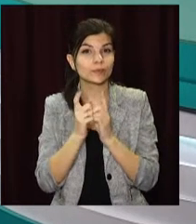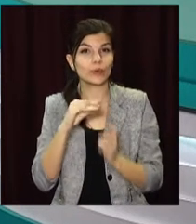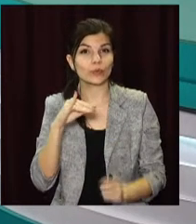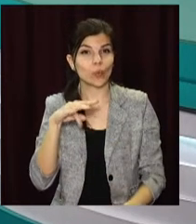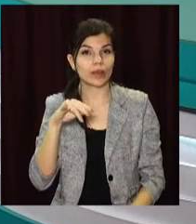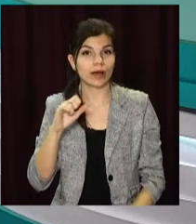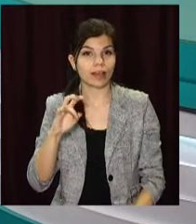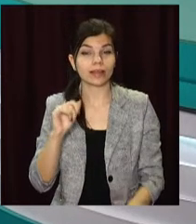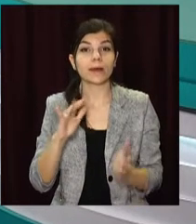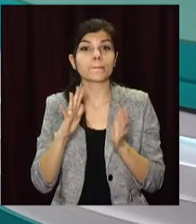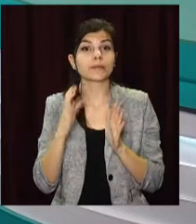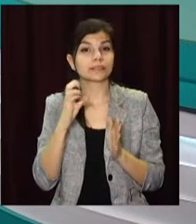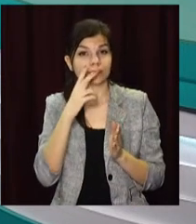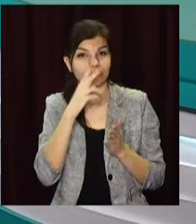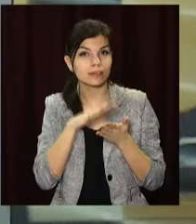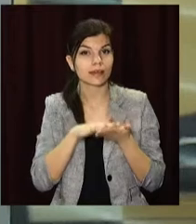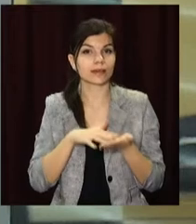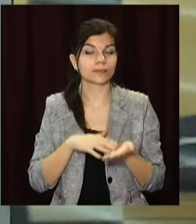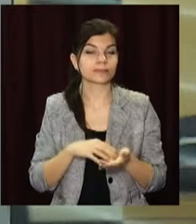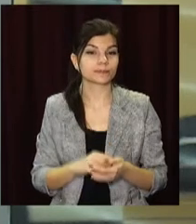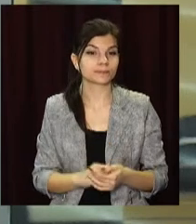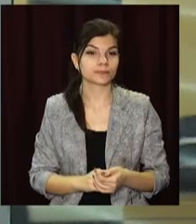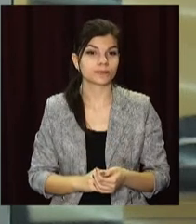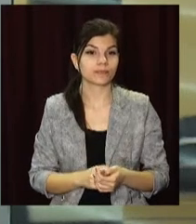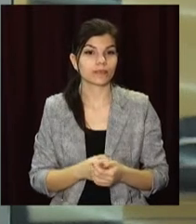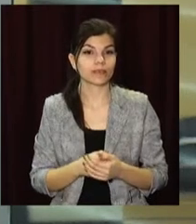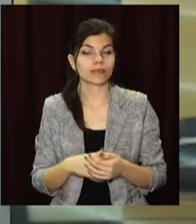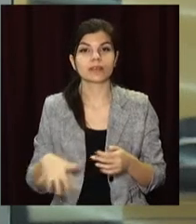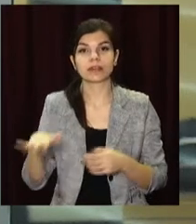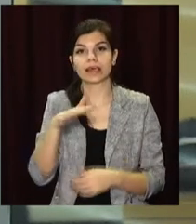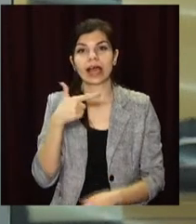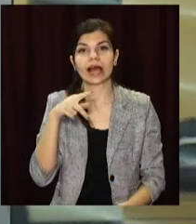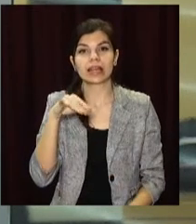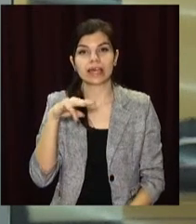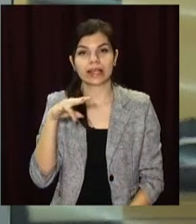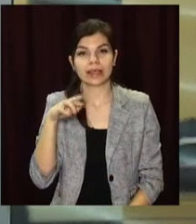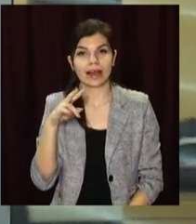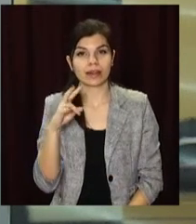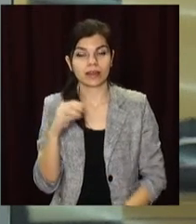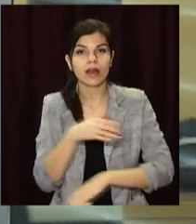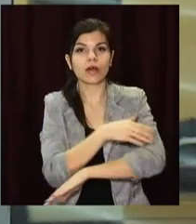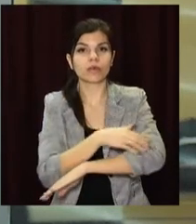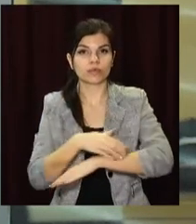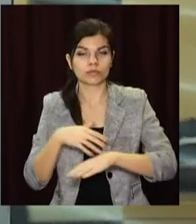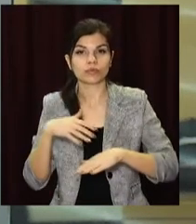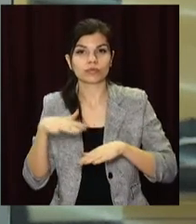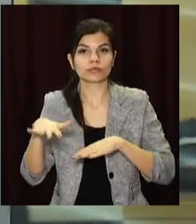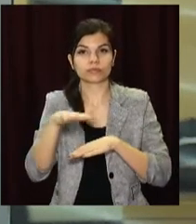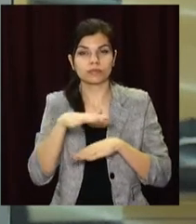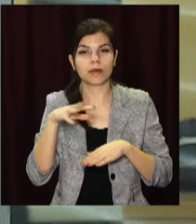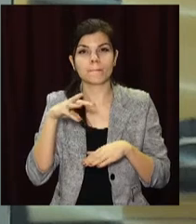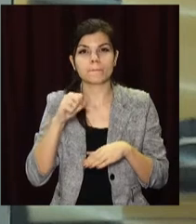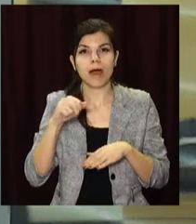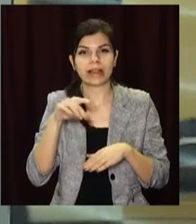Пуговкіна. І про події середи дивіться далі. У Глиняному полоні в чергове опинилася вулиця Мандриківська у Дніпрі. Дощі та